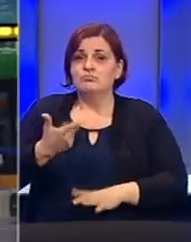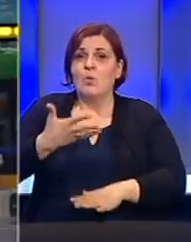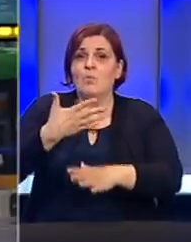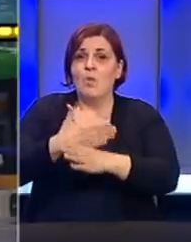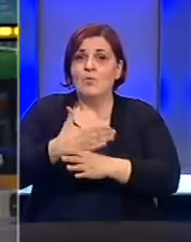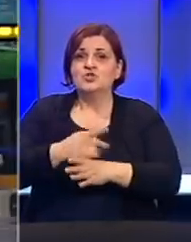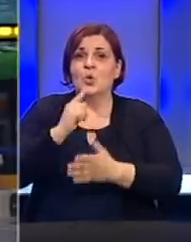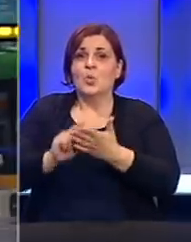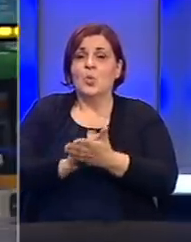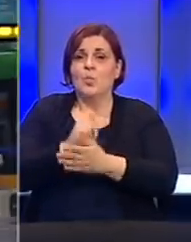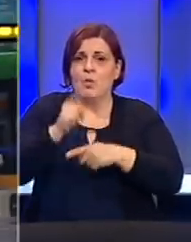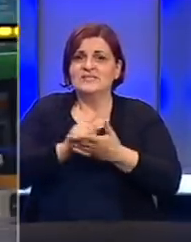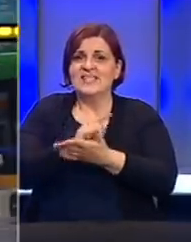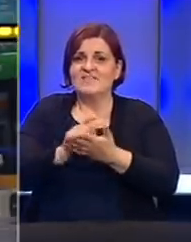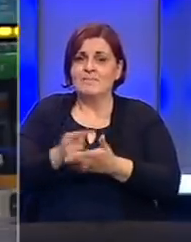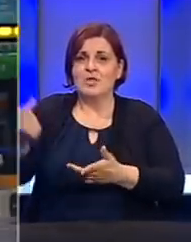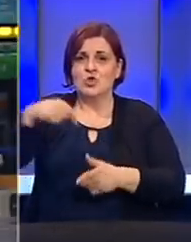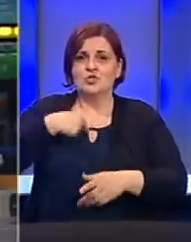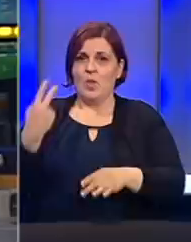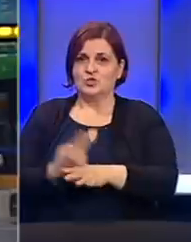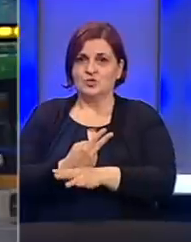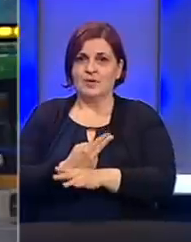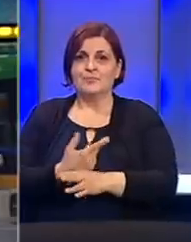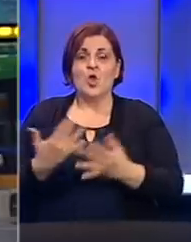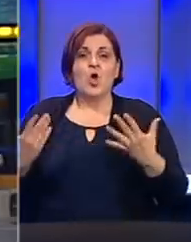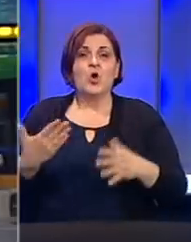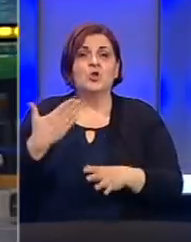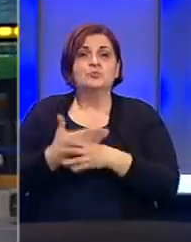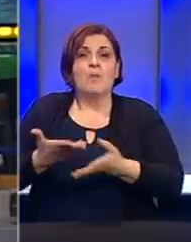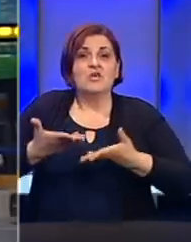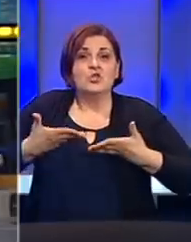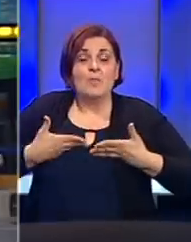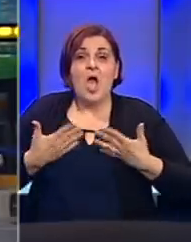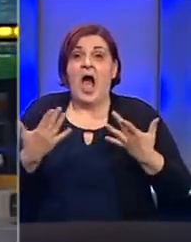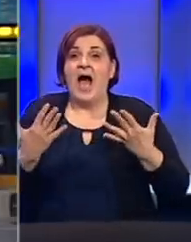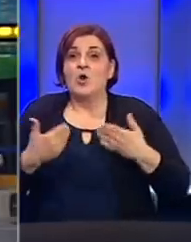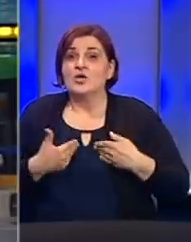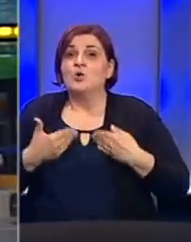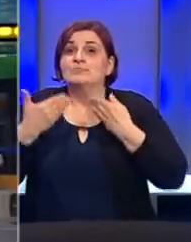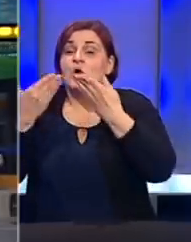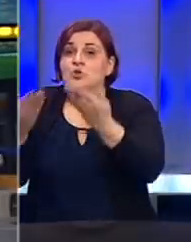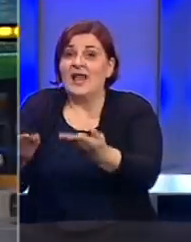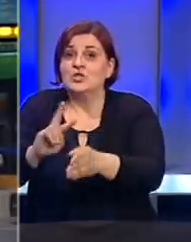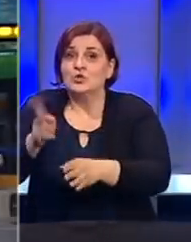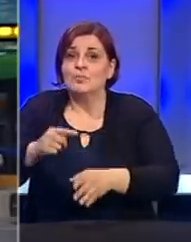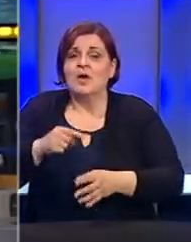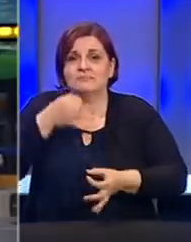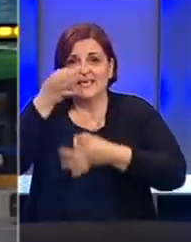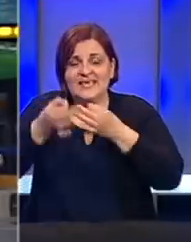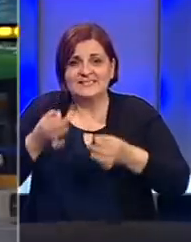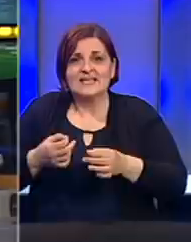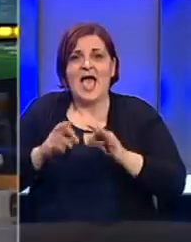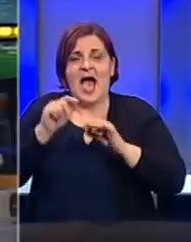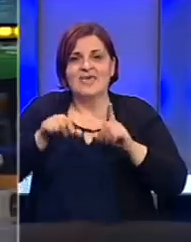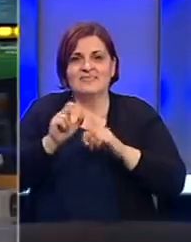nizu pomoći koja je u posljednje vrijeme stigla u našu zemlju. Koliku smo pomoći dobili a koliku smo dali drugima istraživao